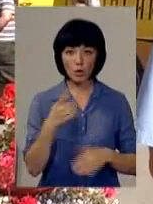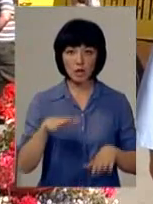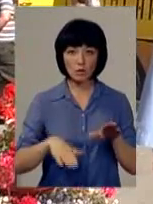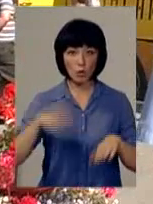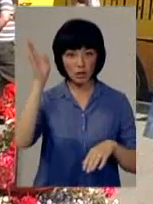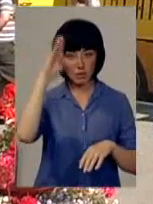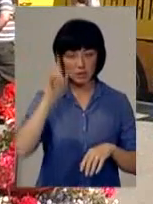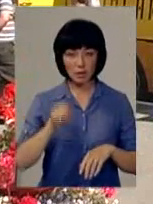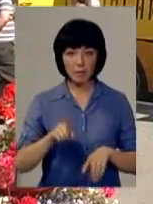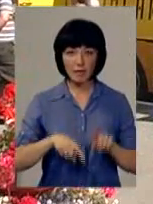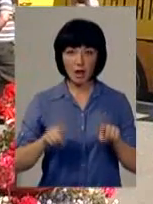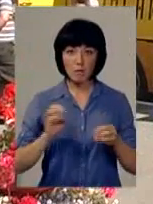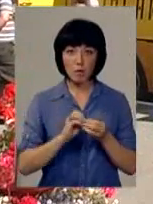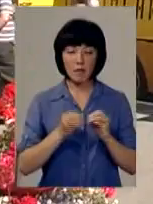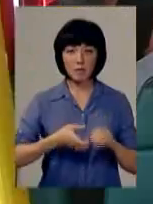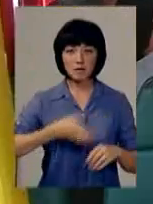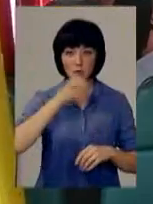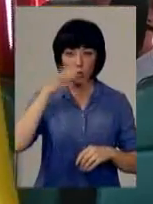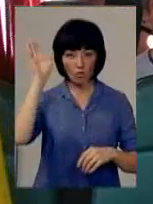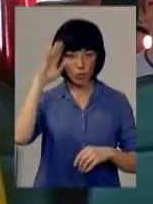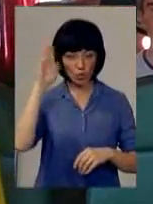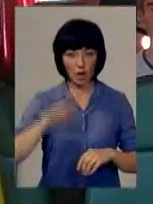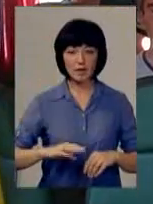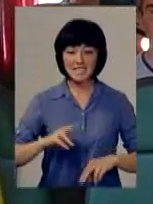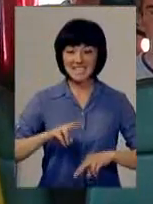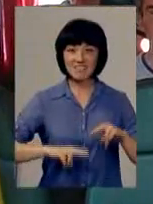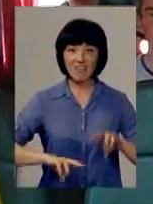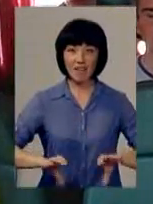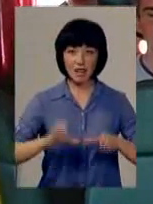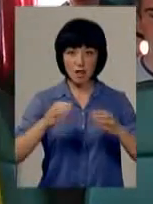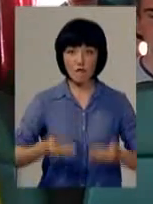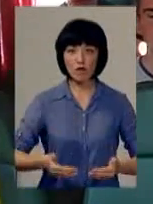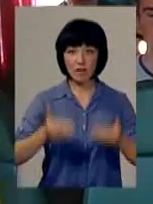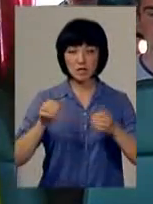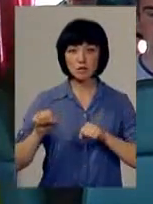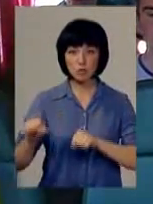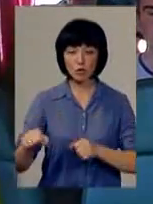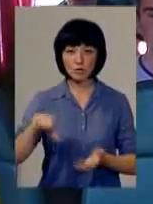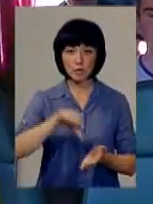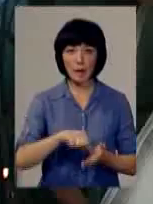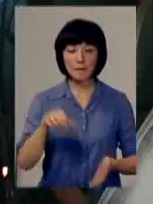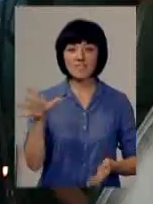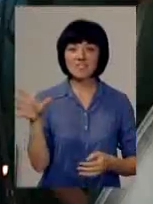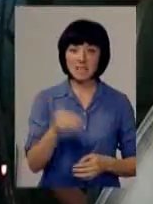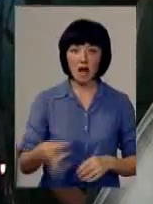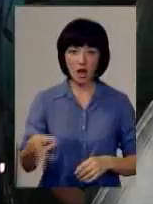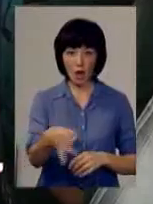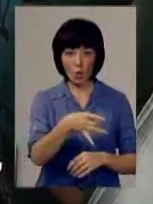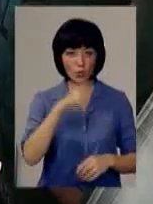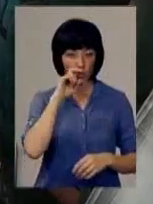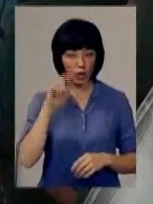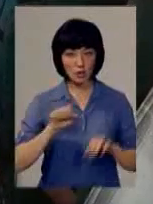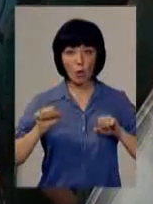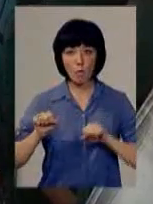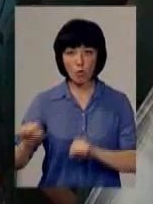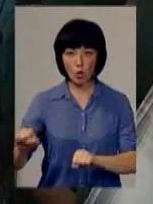води, тому що там є деякі проблеми з питною водою. У зведенні фортифікаційних споруд беруть участь представники всіх регіонів України.